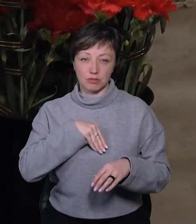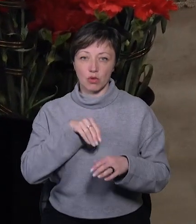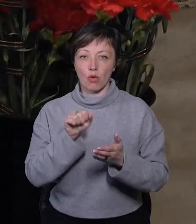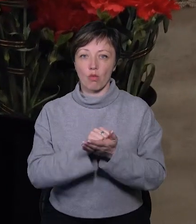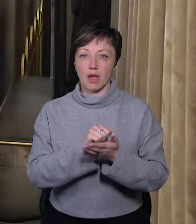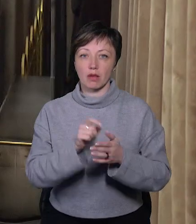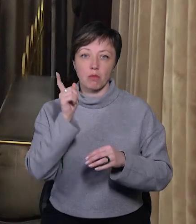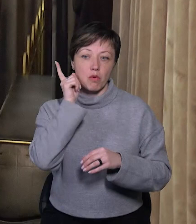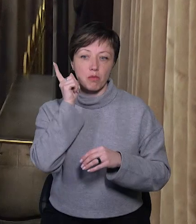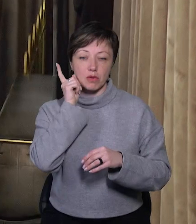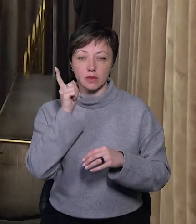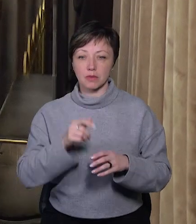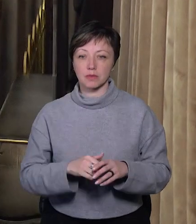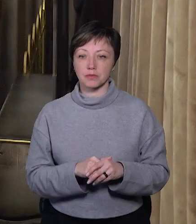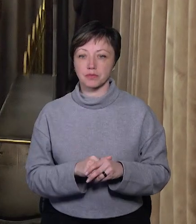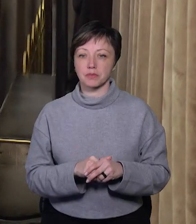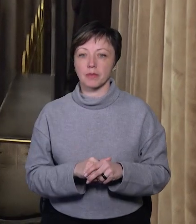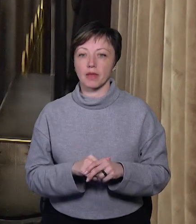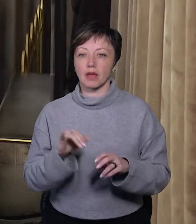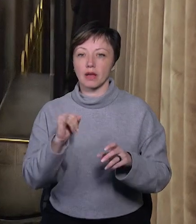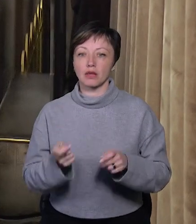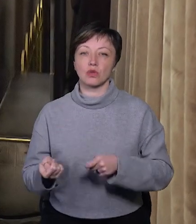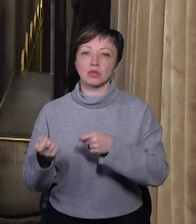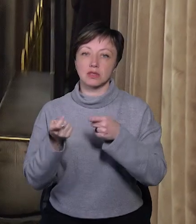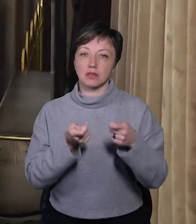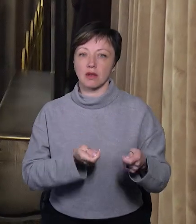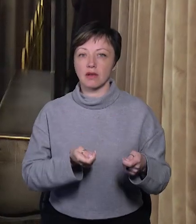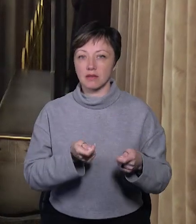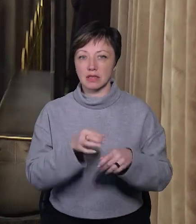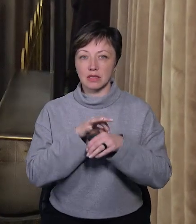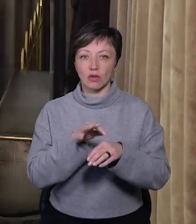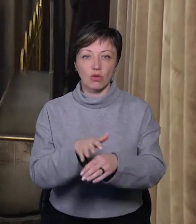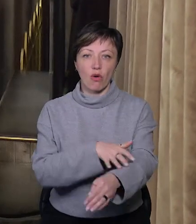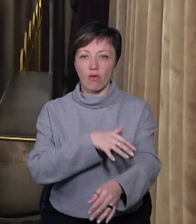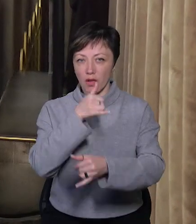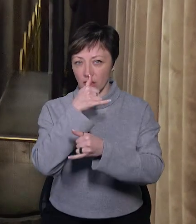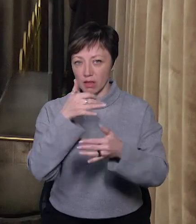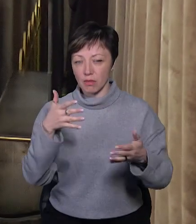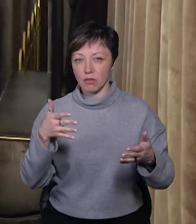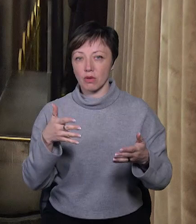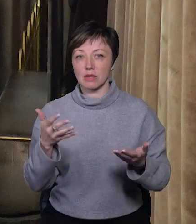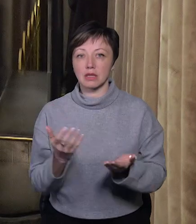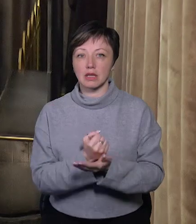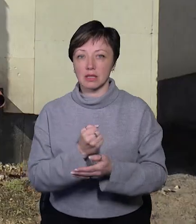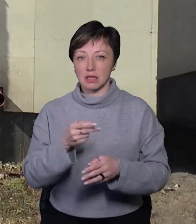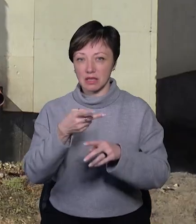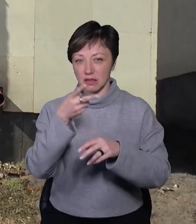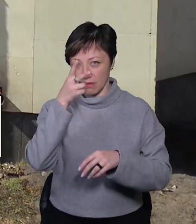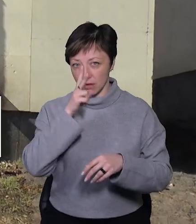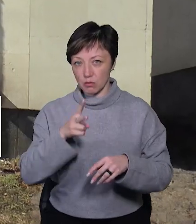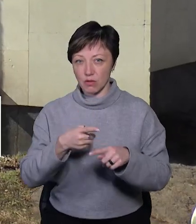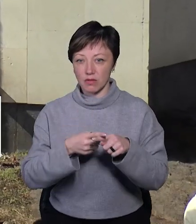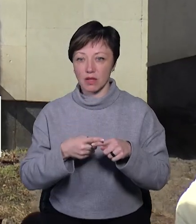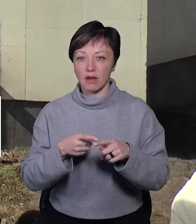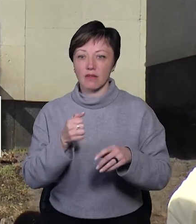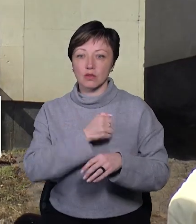мопівка. Ну і доставили тіло. Довго не могли знайти. Два з половиною місяці. Військова